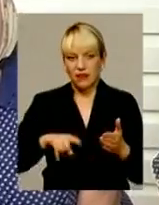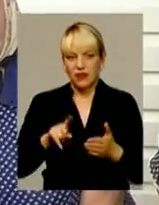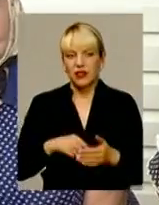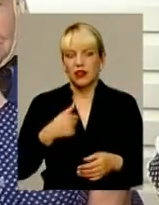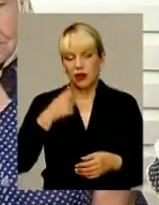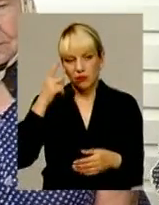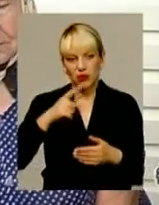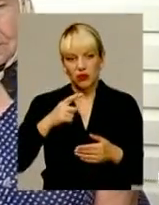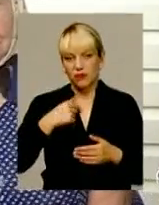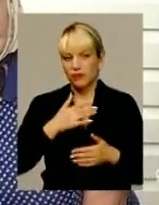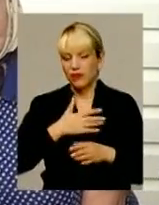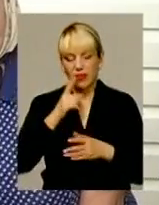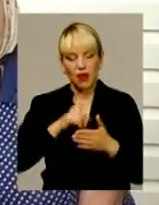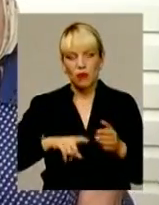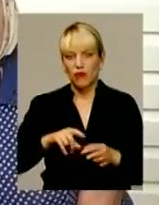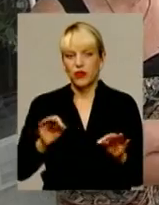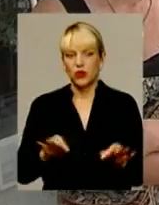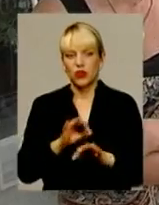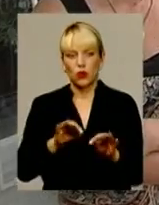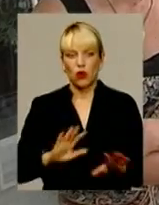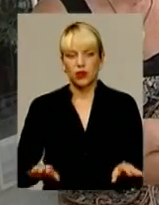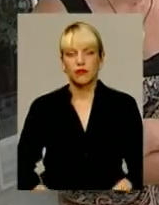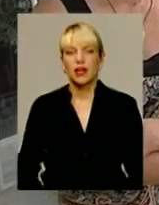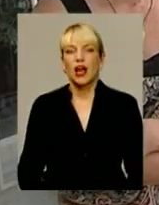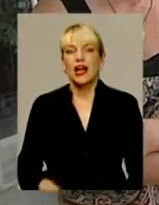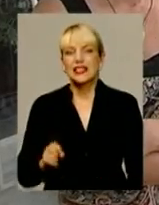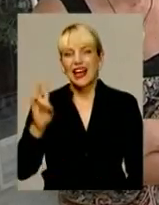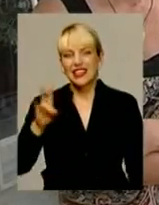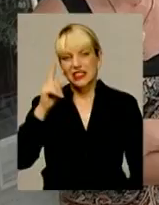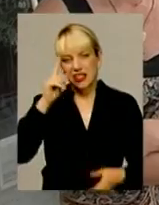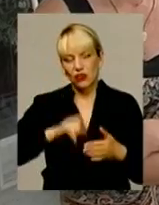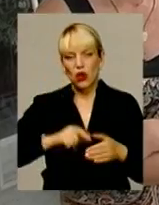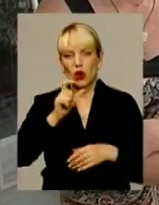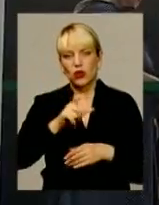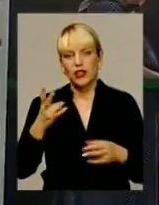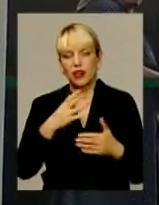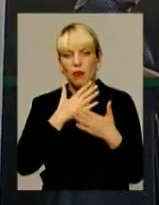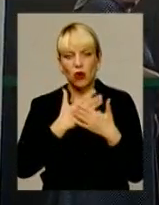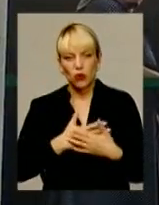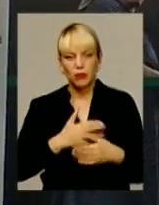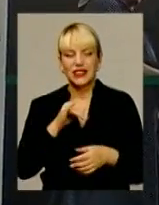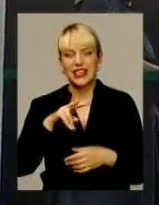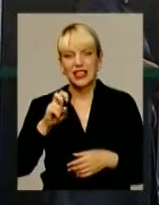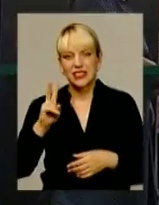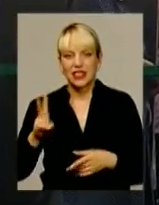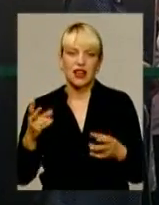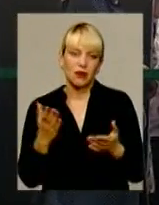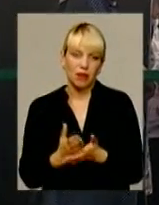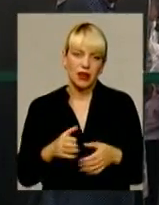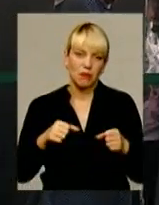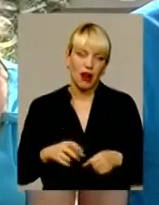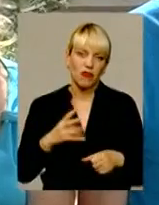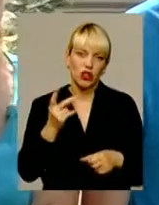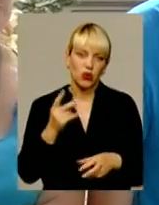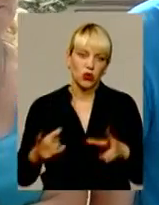переконання, що не віру. І не повірю ніколи. Проте, за християнською вірою, ближніх треба любити, і пан Лисак також має право на другий